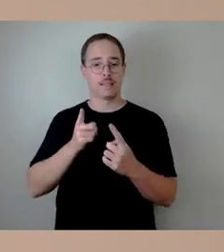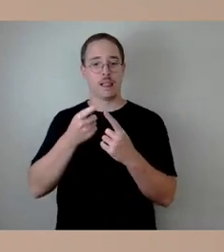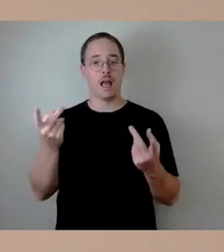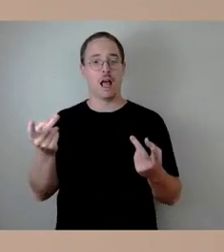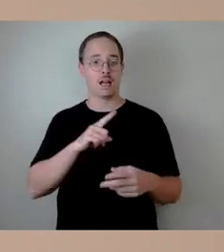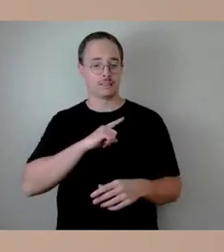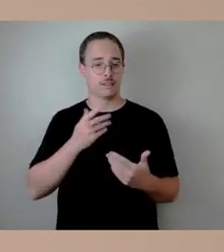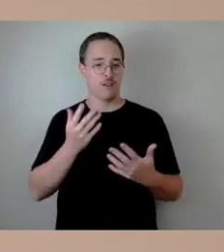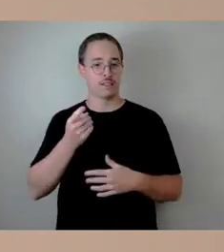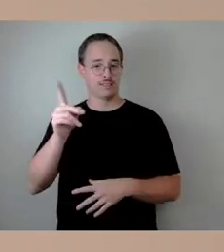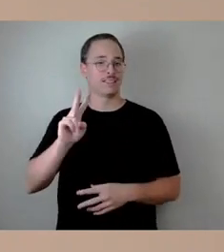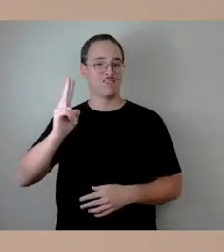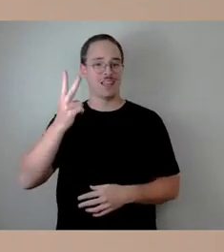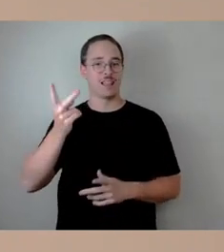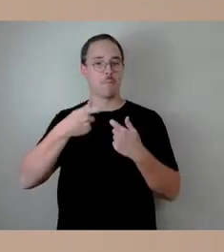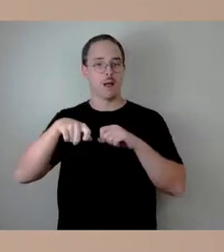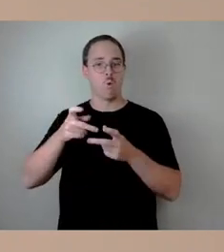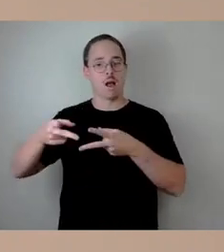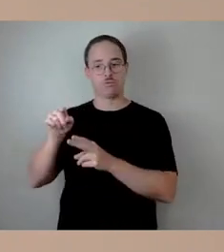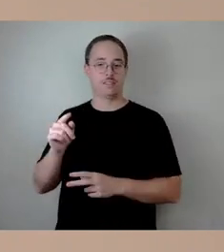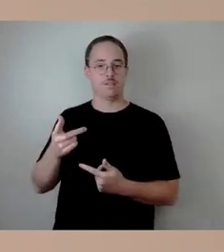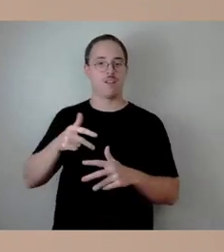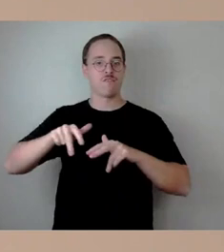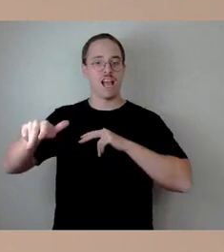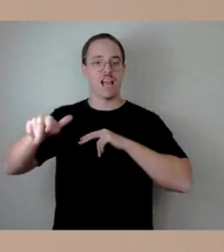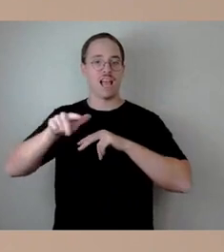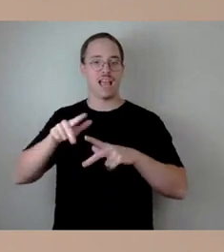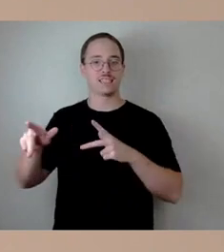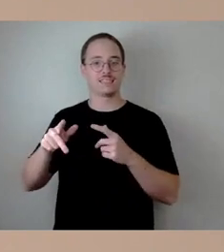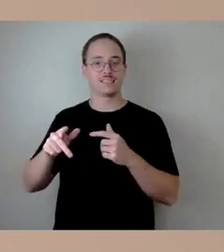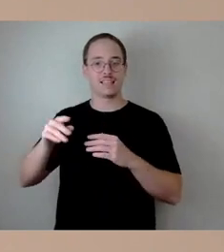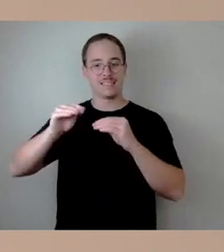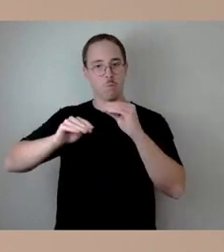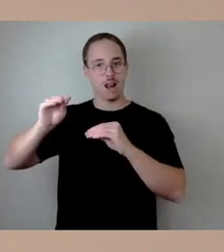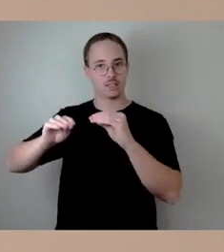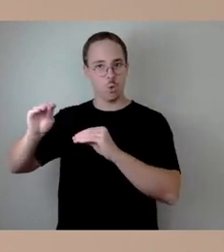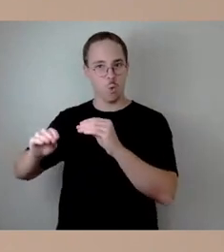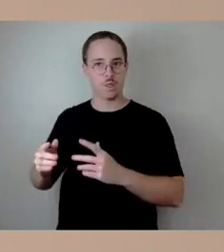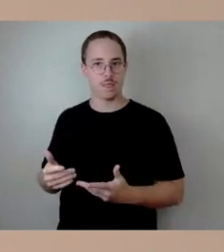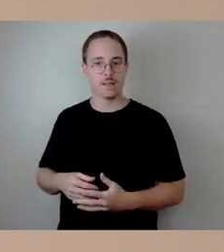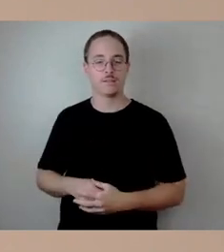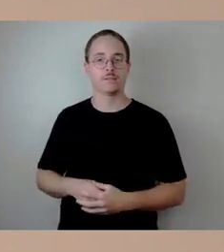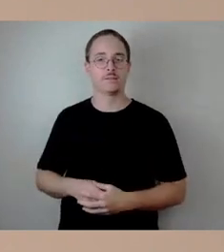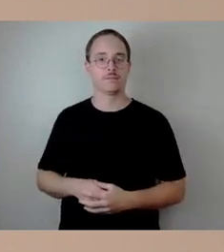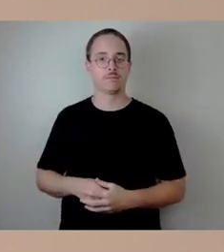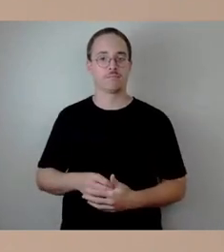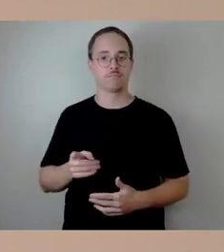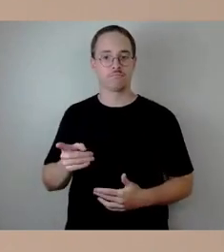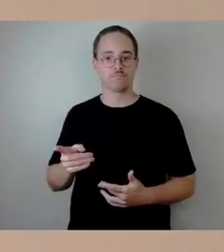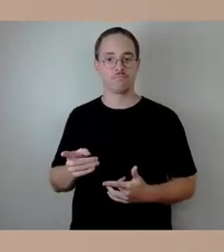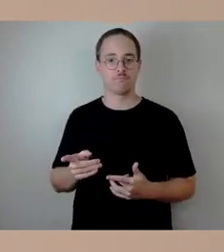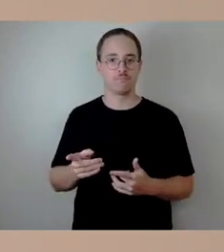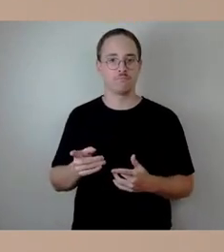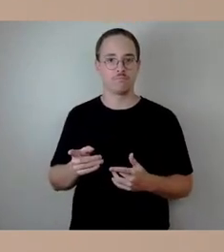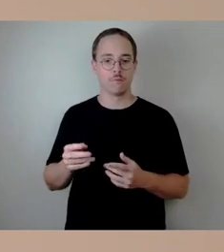Verkehrssimulation über den Streckenverlauf des zweiten und dritten Bauabschnittes der Kerstdorfer Straße zu untersetzen